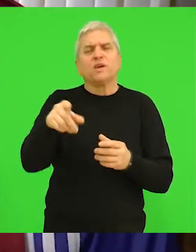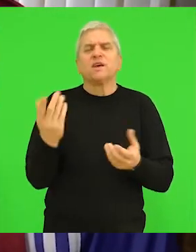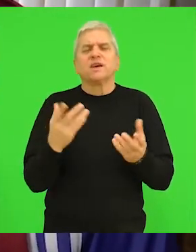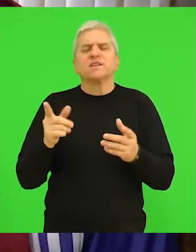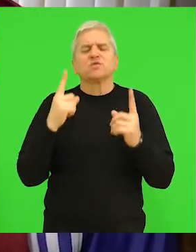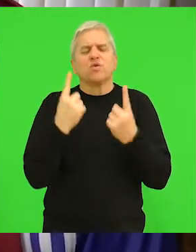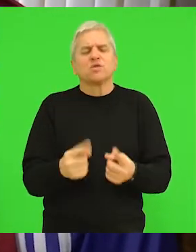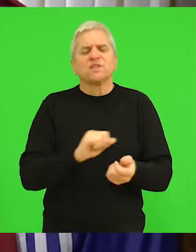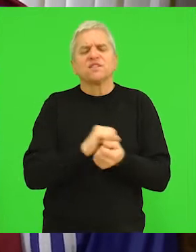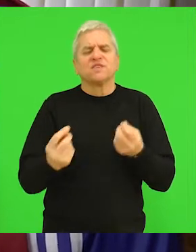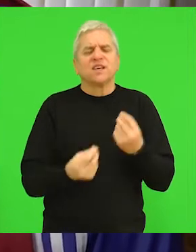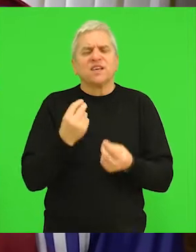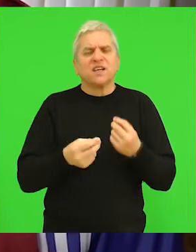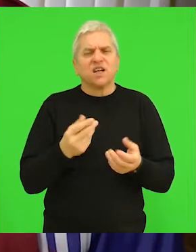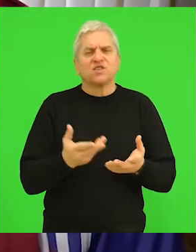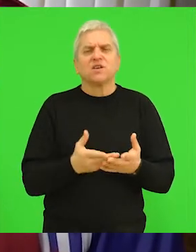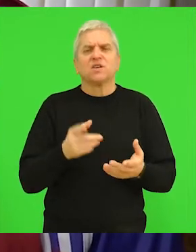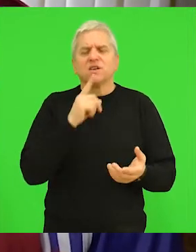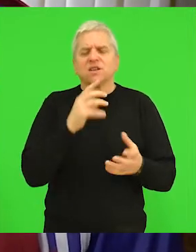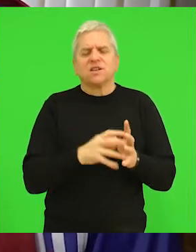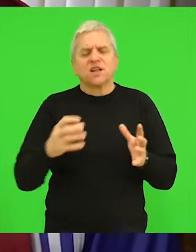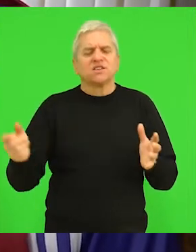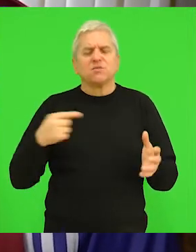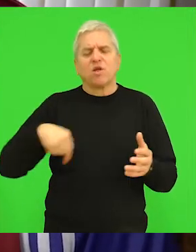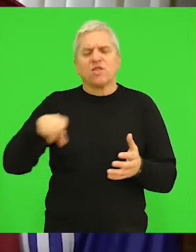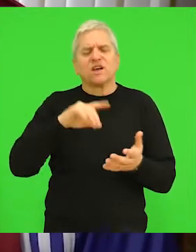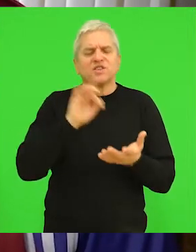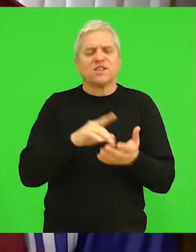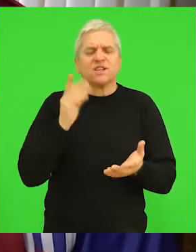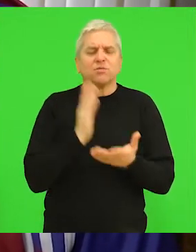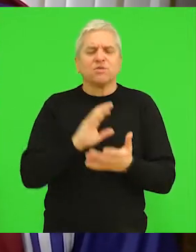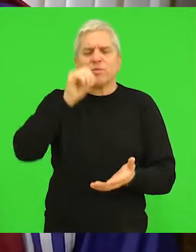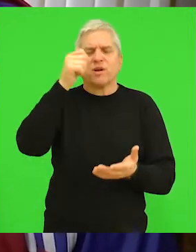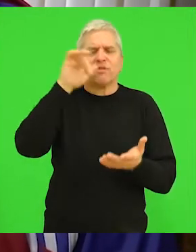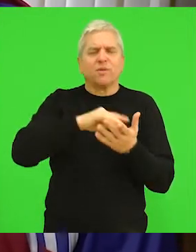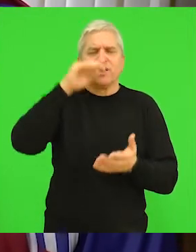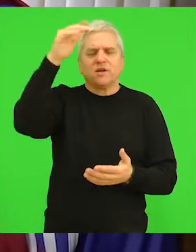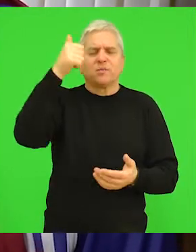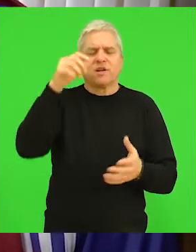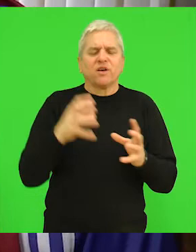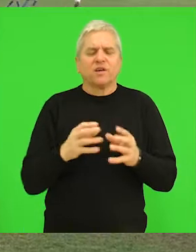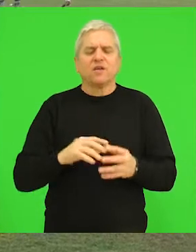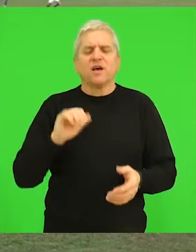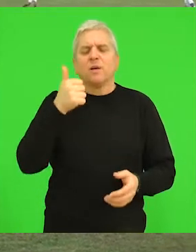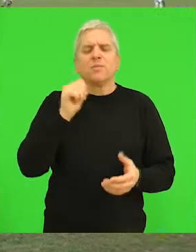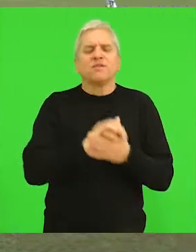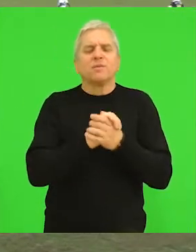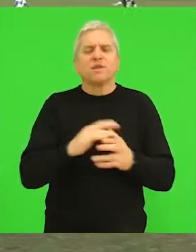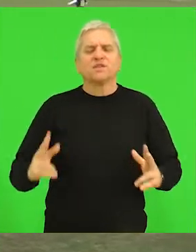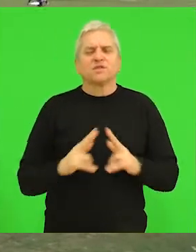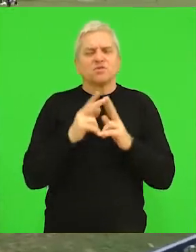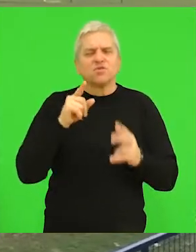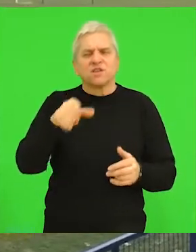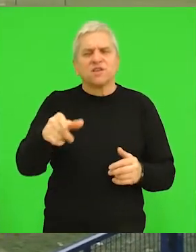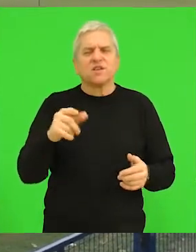gdje su ostali svi igrači i da ostalimo taj naš cilj to je da budemo prvi na kraju ovaj sezone prvoprijateljska